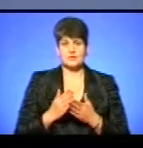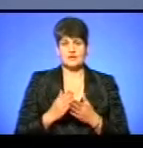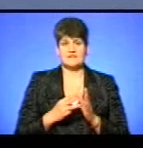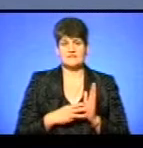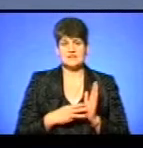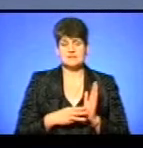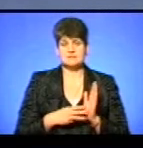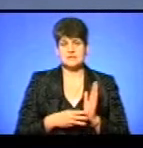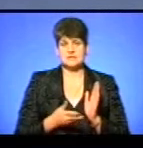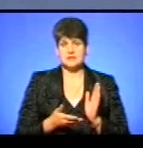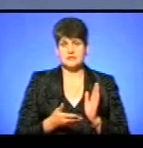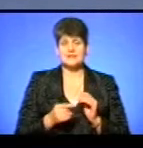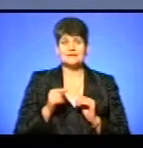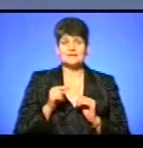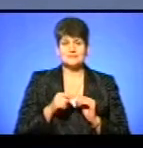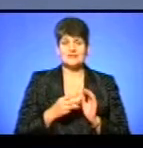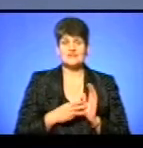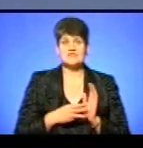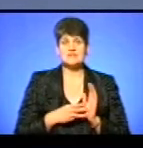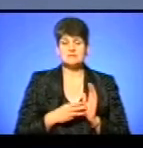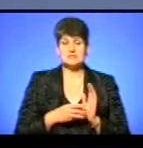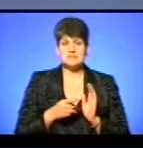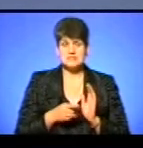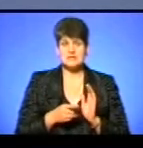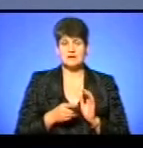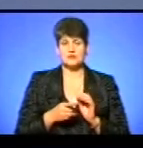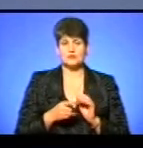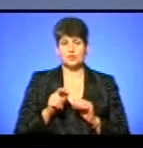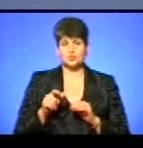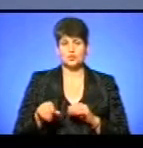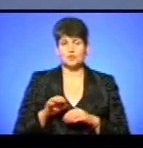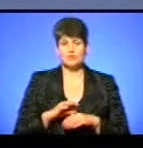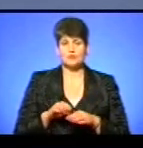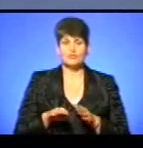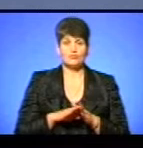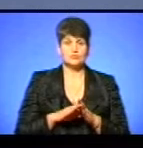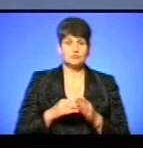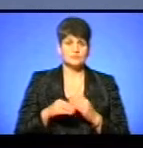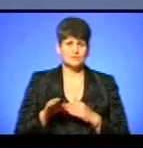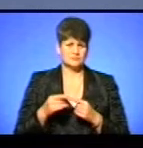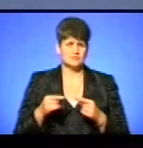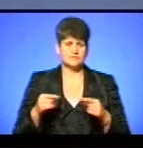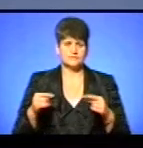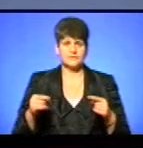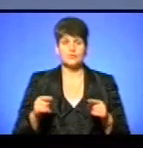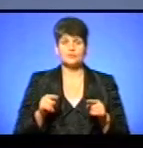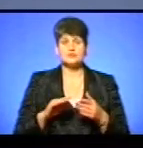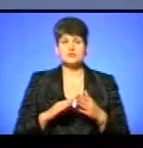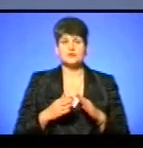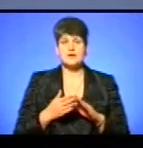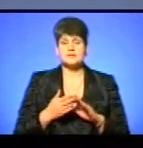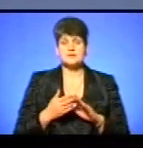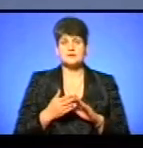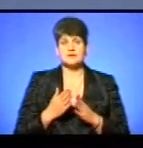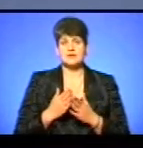80. Із тих 80, зрозуміло, що люди і хворіють, і відпустки йдуть, і таке інше. Тому ситуація стала